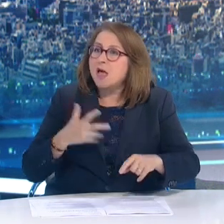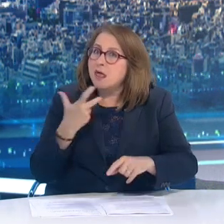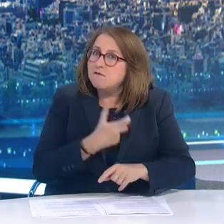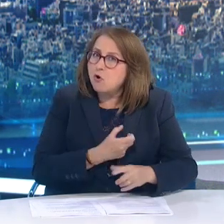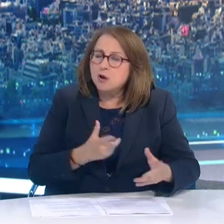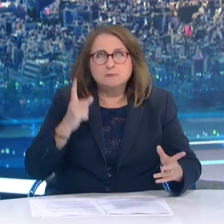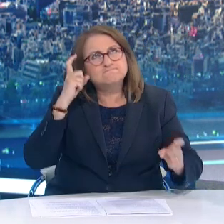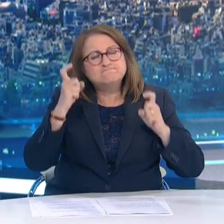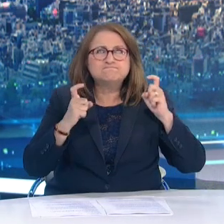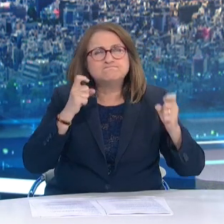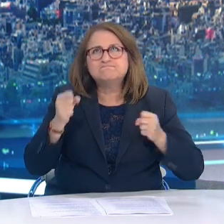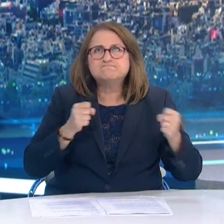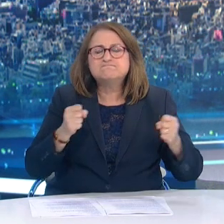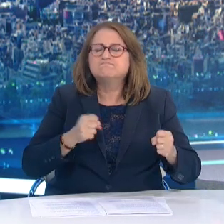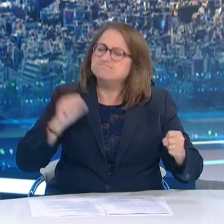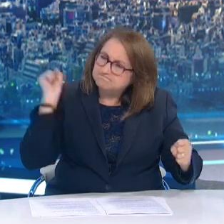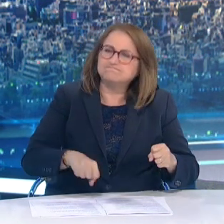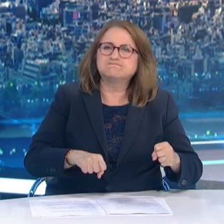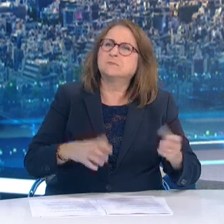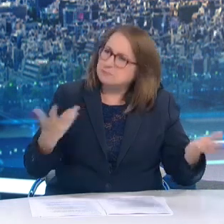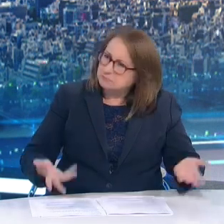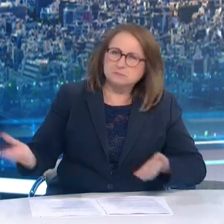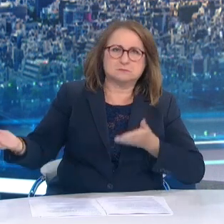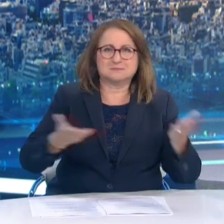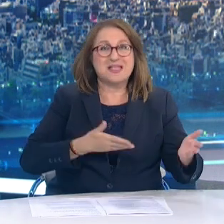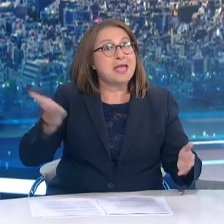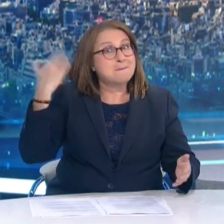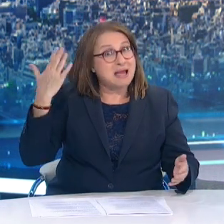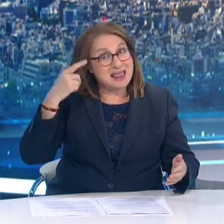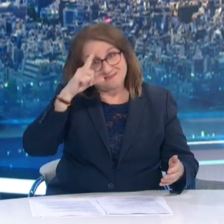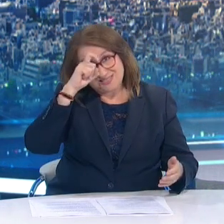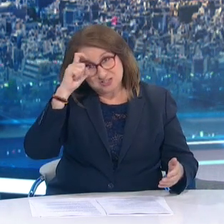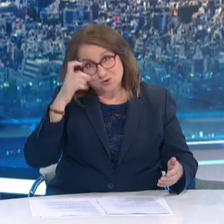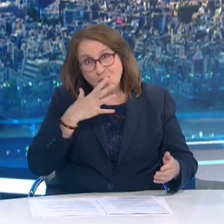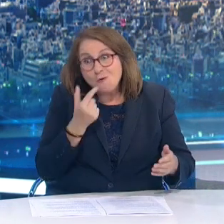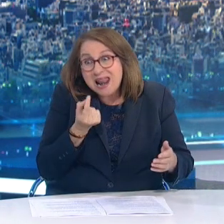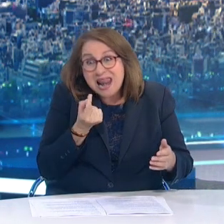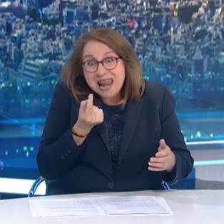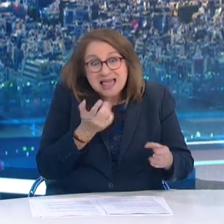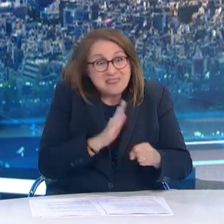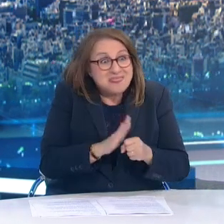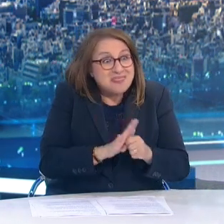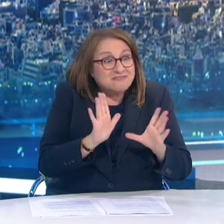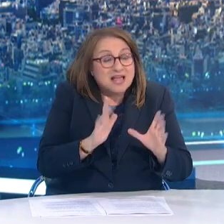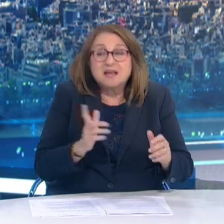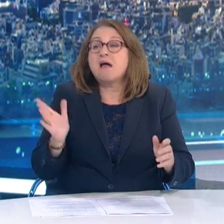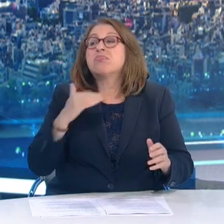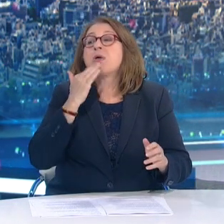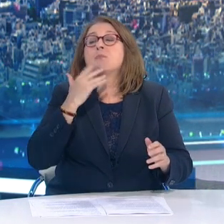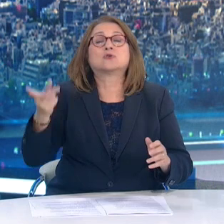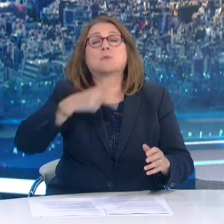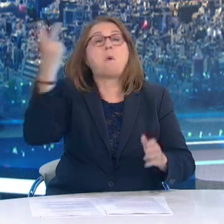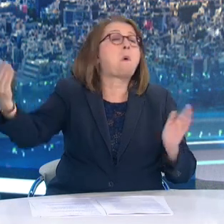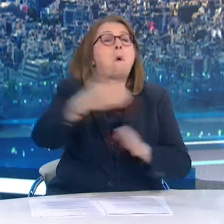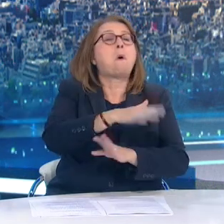εμβολιαστεί Δεν είναι πλέον ζήτημα διαθεσιμότητας εμβολιασμός Είναι ζήτημα ζήτησης από την